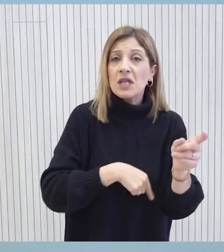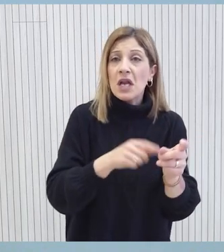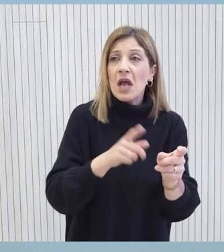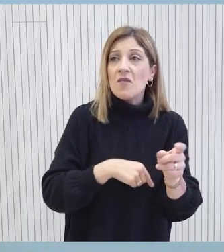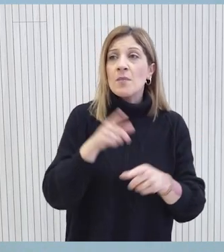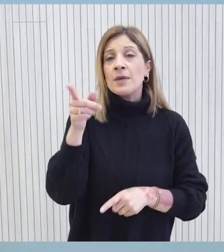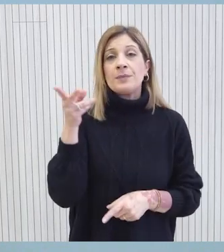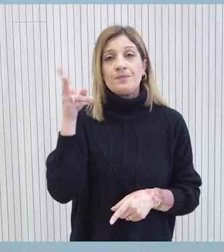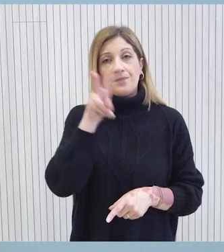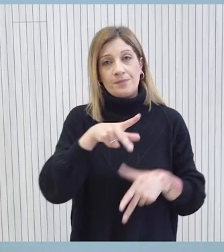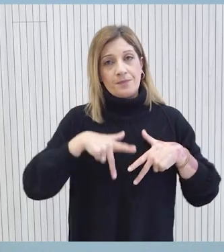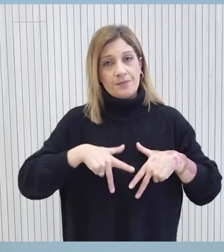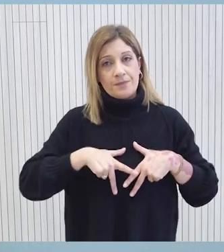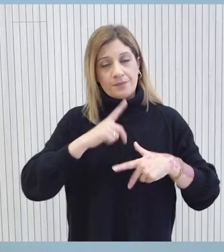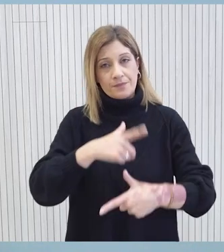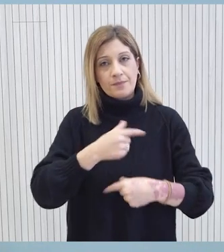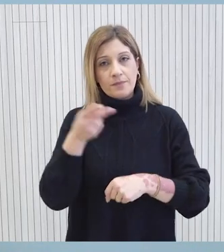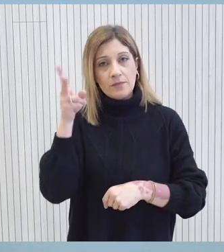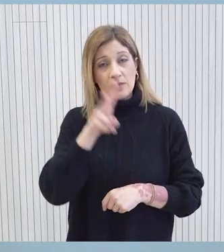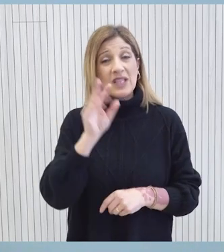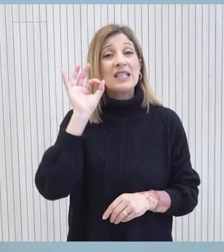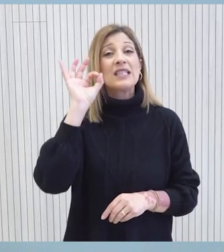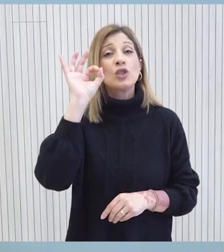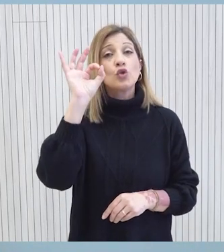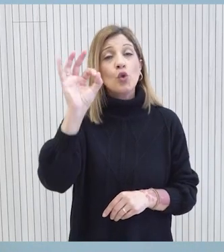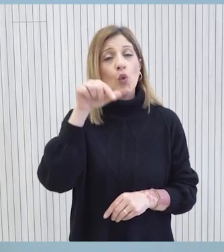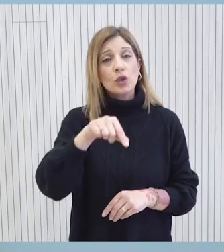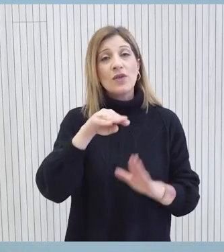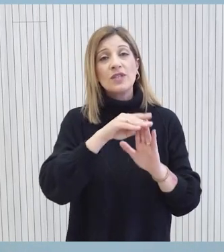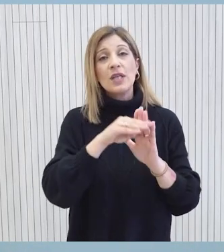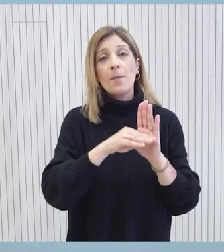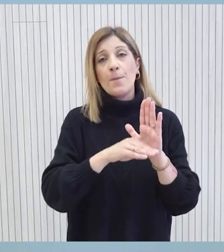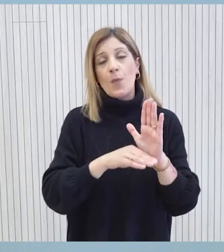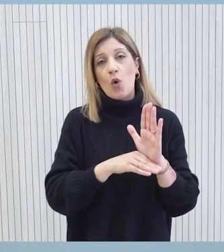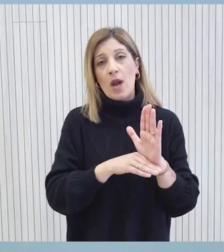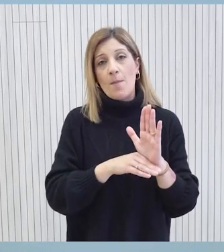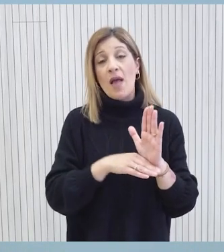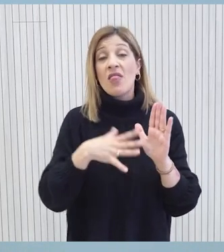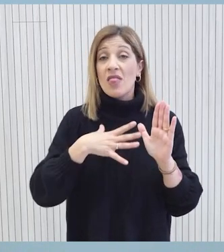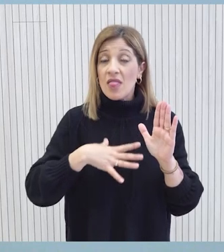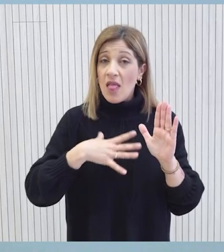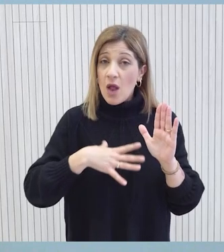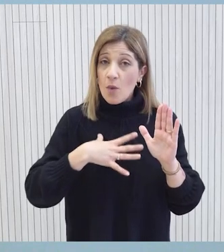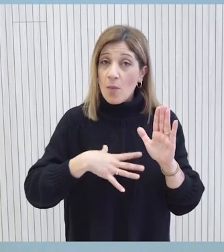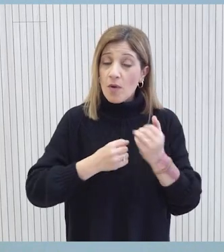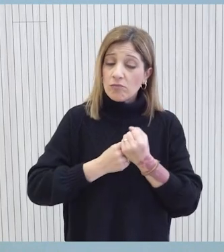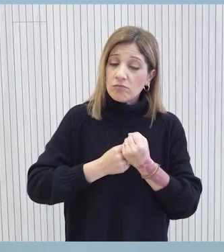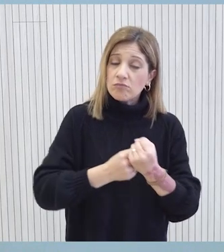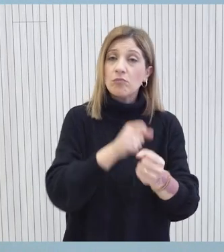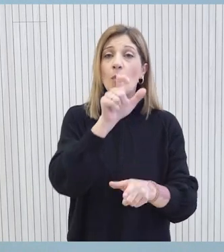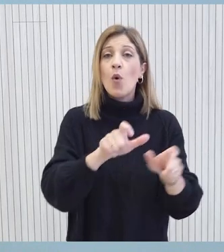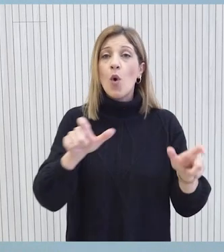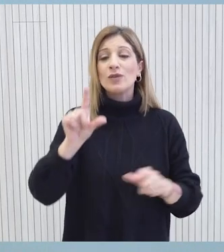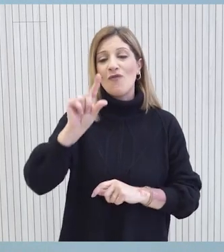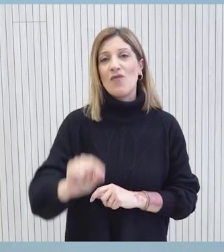Να πω πρώτα απ' όλα ότι στόχος του ενεργειακού προγράμματος της χώρας μας είναι ακριβώς αυτό το να μπορέσουμε να παρέχουμε στους πολίτες μας